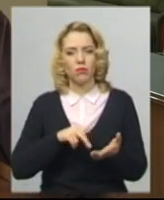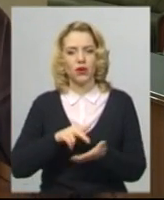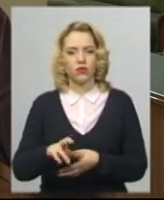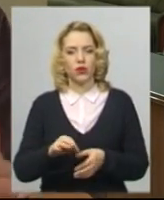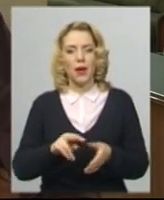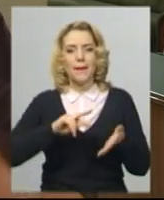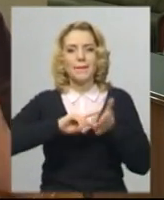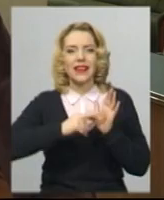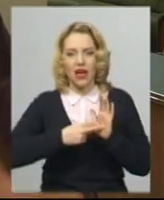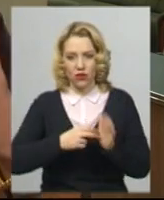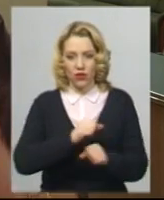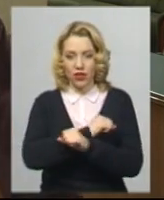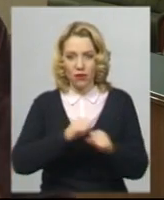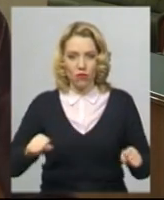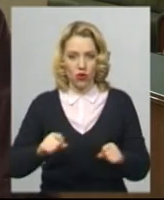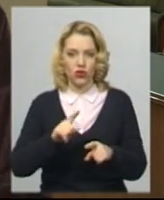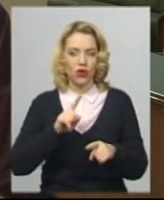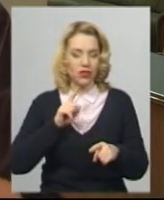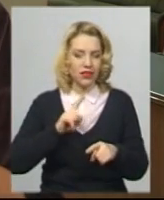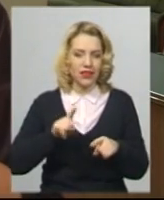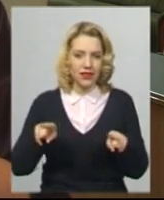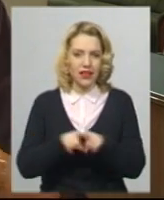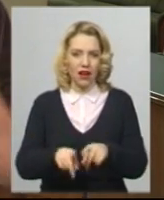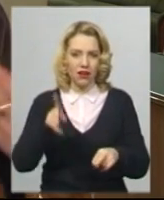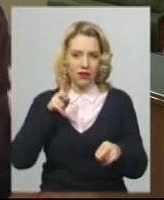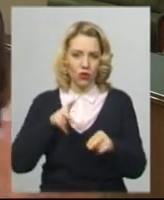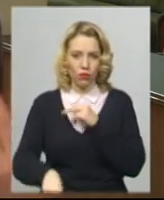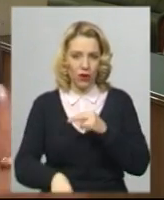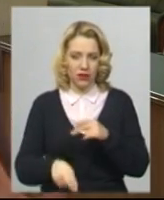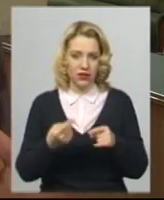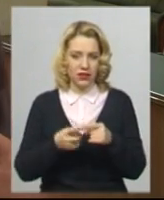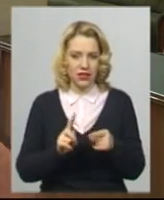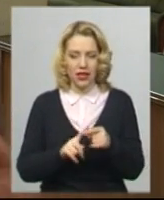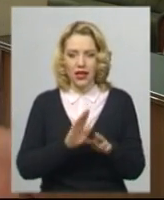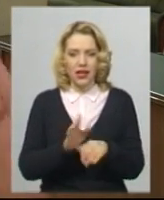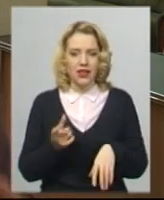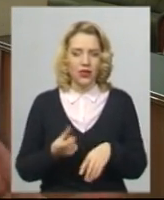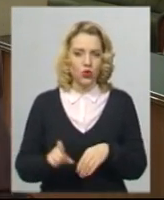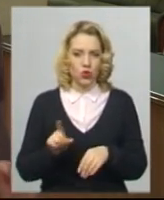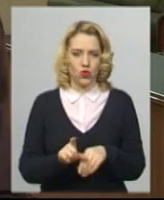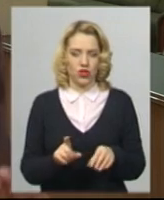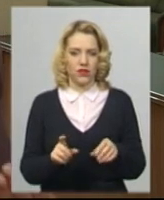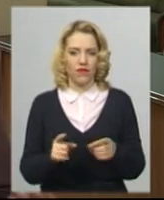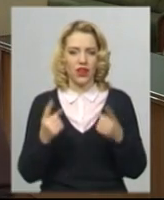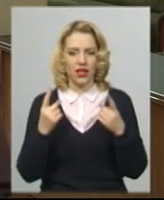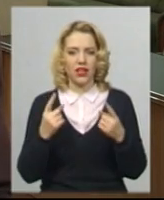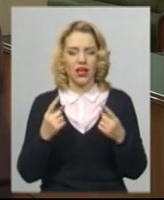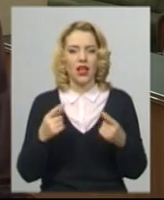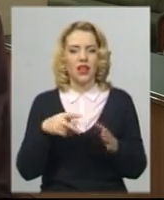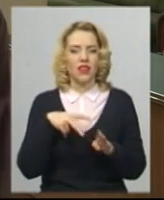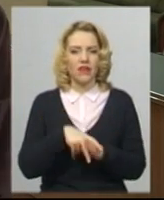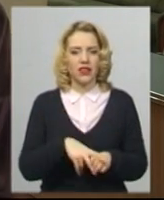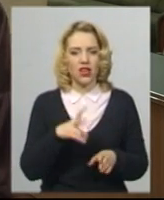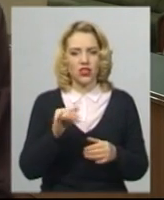планово, не можна різко так рубати. Тому що це не дуже велике навантаження на обласні